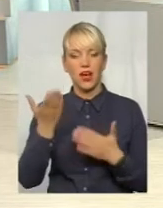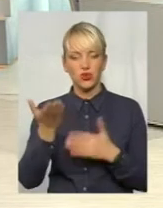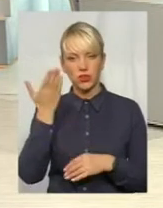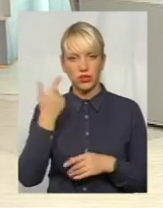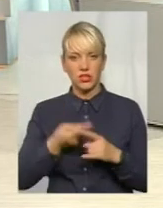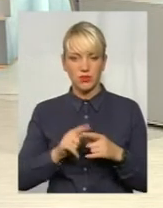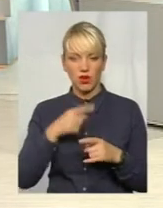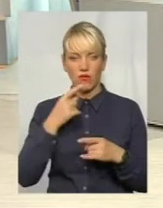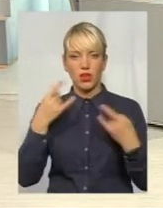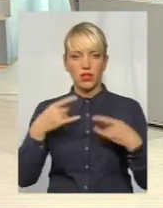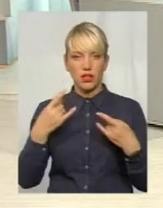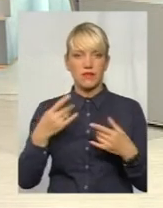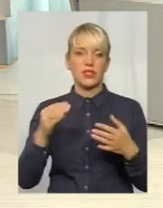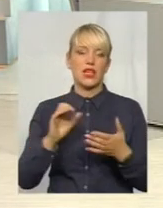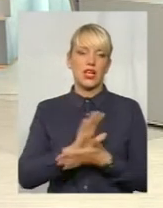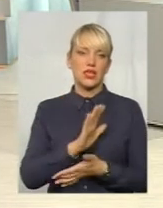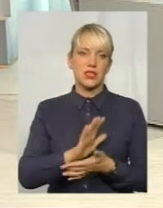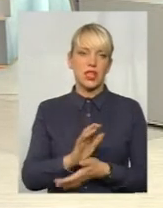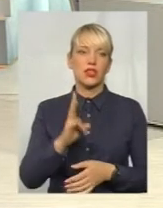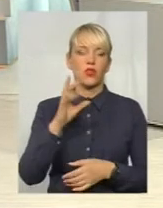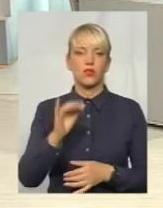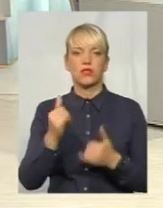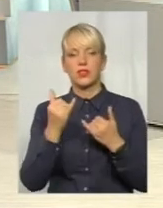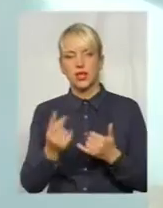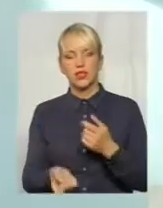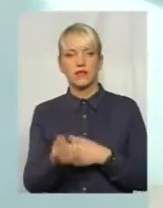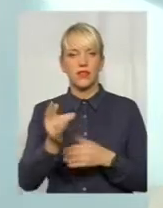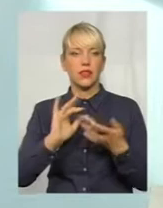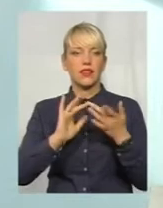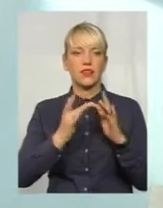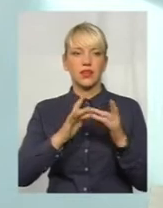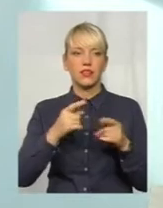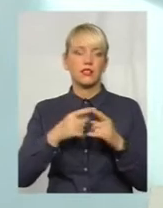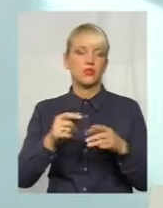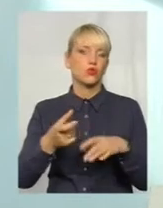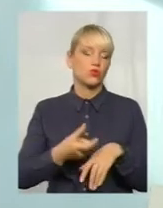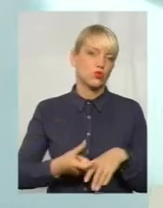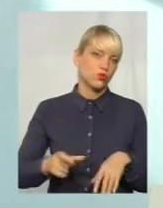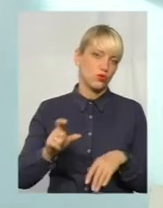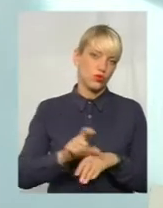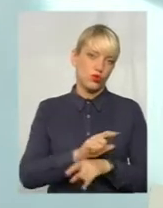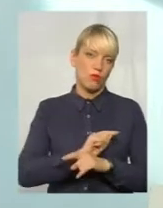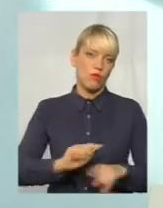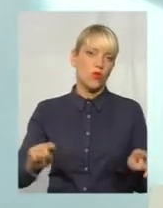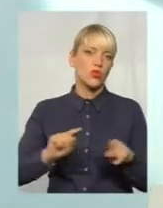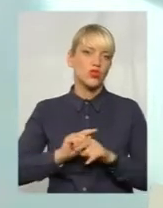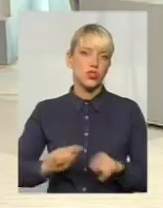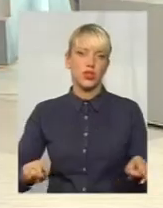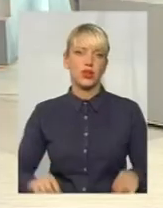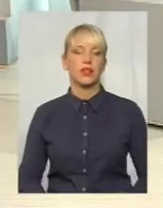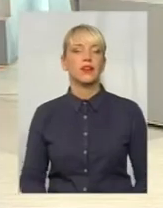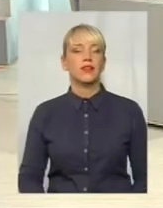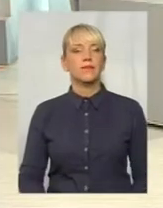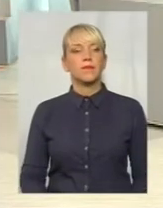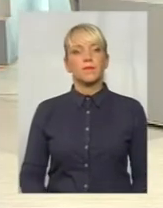газети, то з розповсюдженням електронної мережі, мережі інтернет, це стало дуже таким поширеним явищем. Ну, от